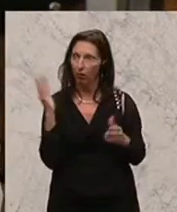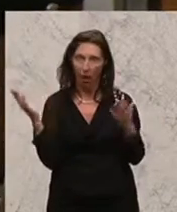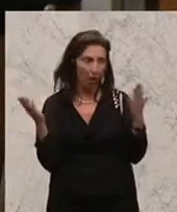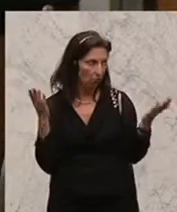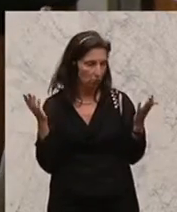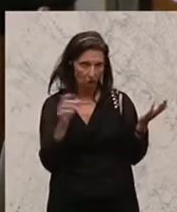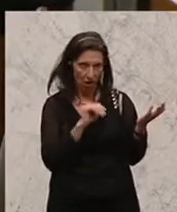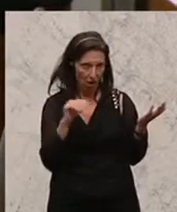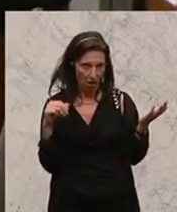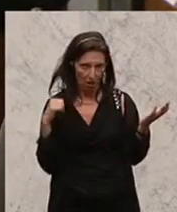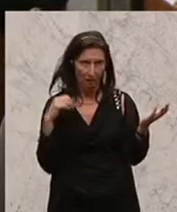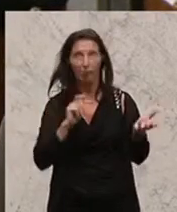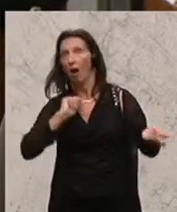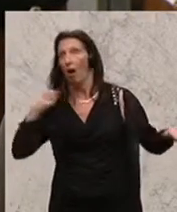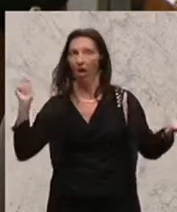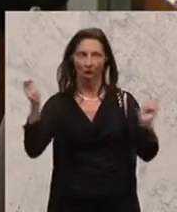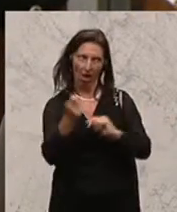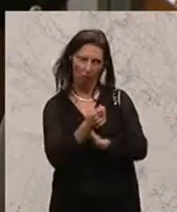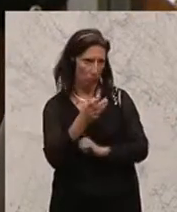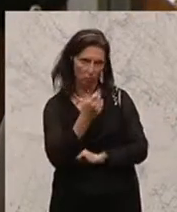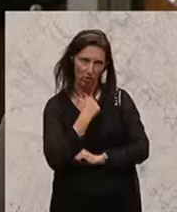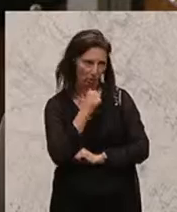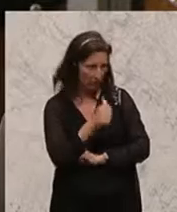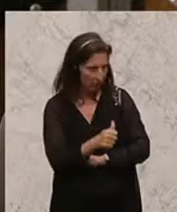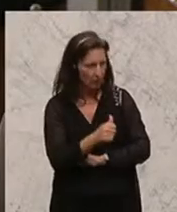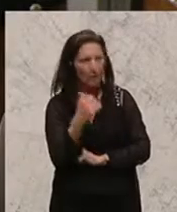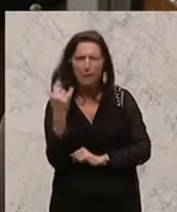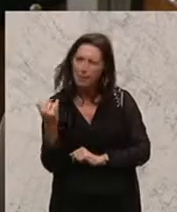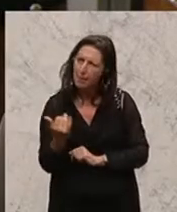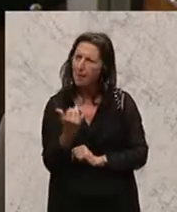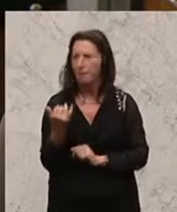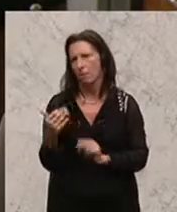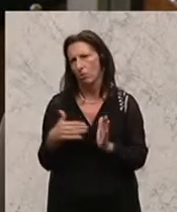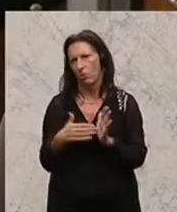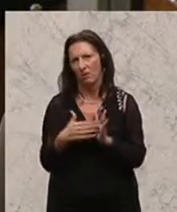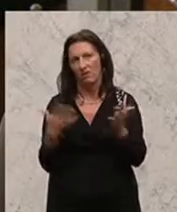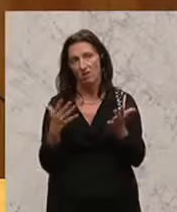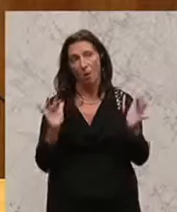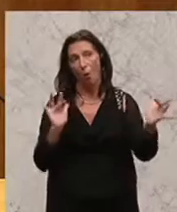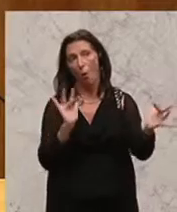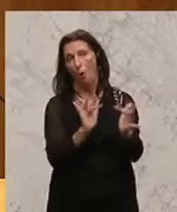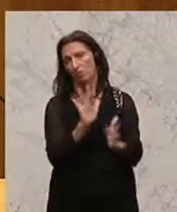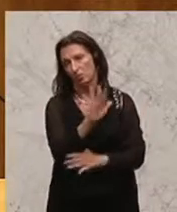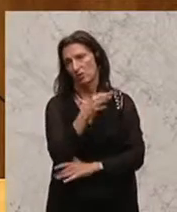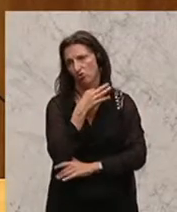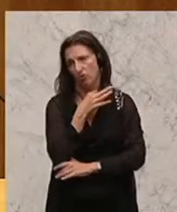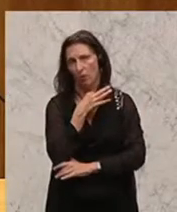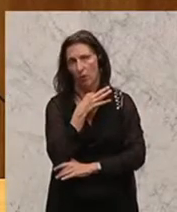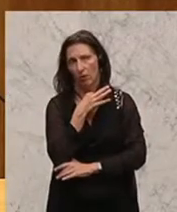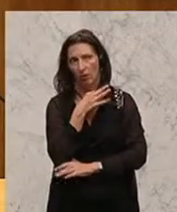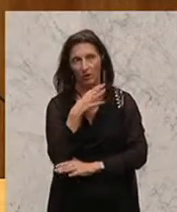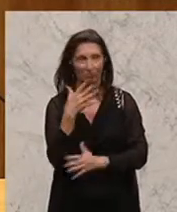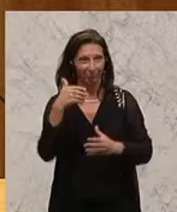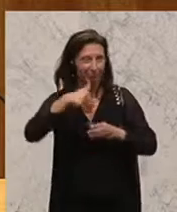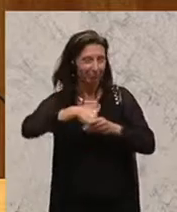eine solche große Reform zu machen. Es bedarf dazu immer der Stimmen einer Opposition, weil es Verfassungsgesetze